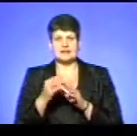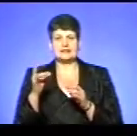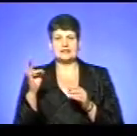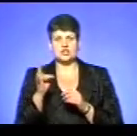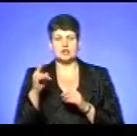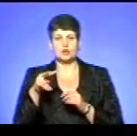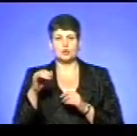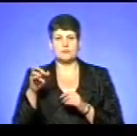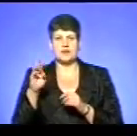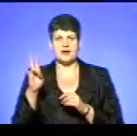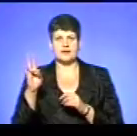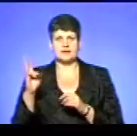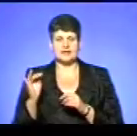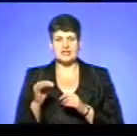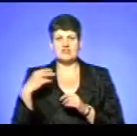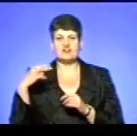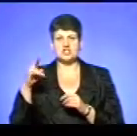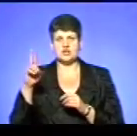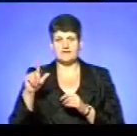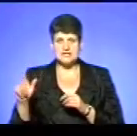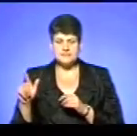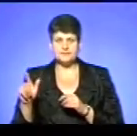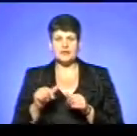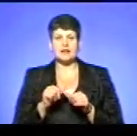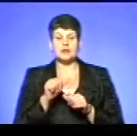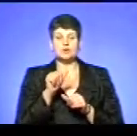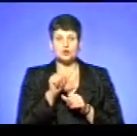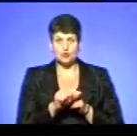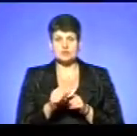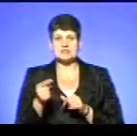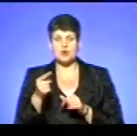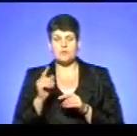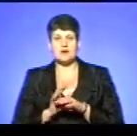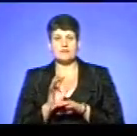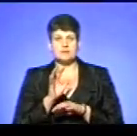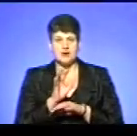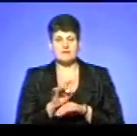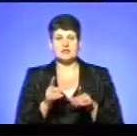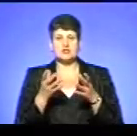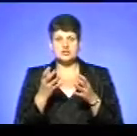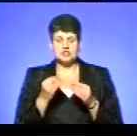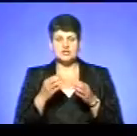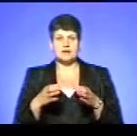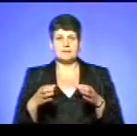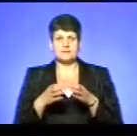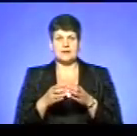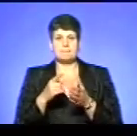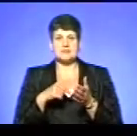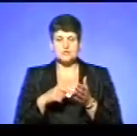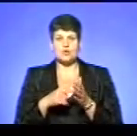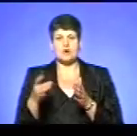'янки та селищі Вишнівець. Крім цього, з міста Тернополя направили підрозділи міського управління, районного відділу,